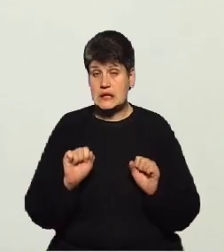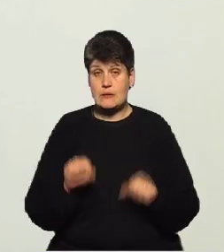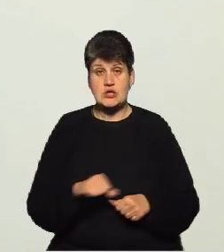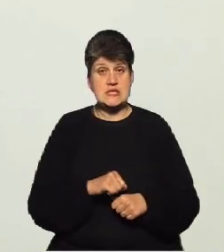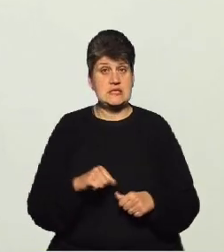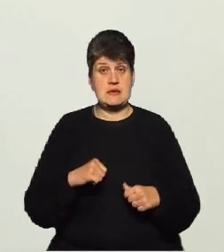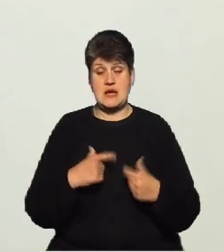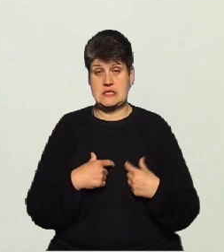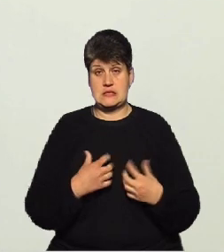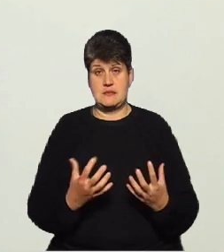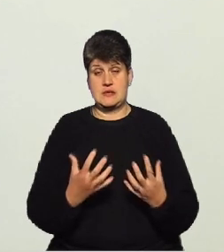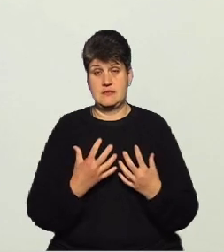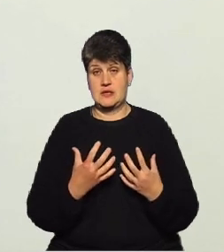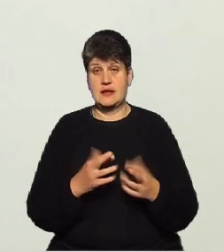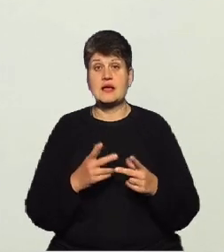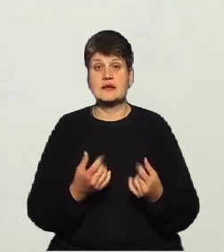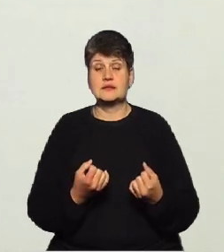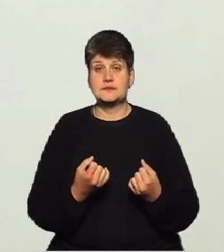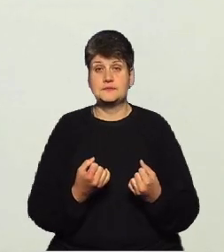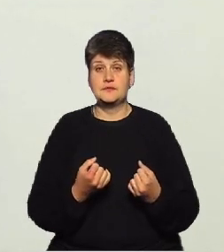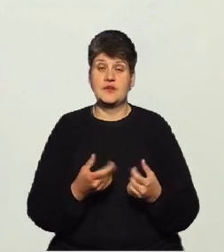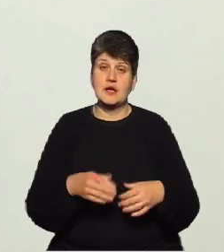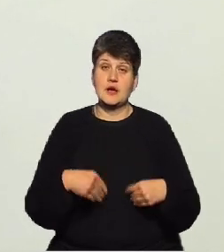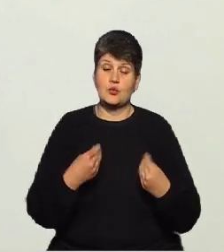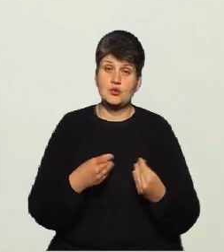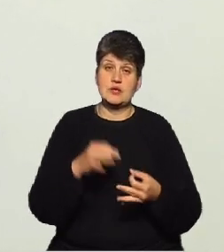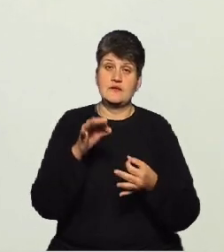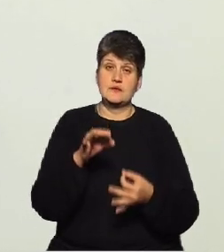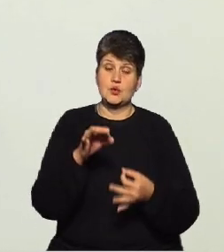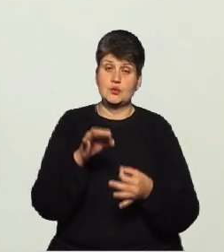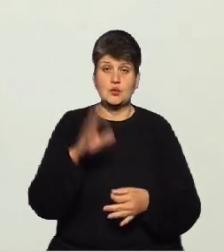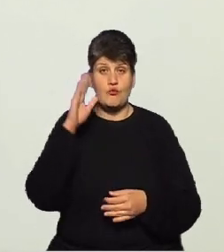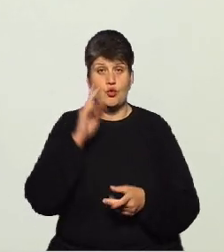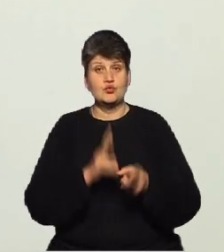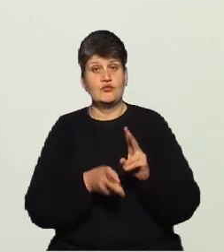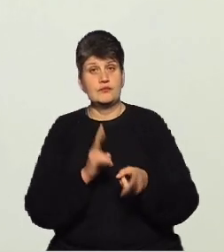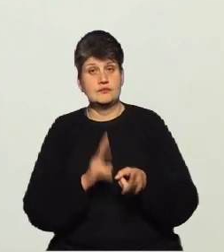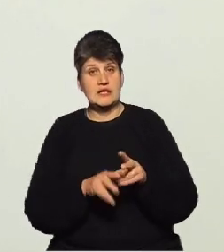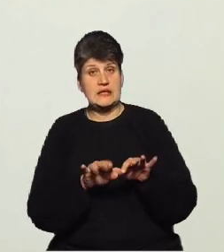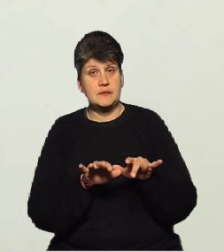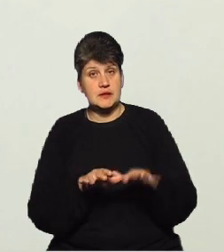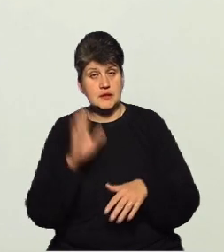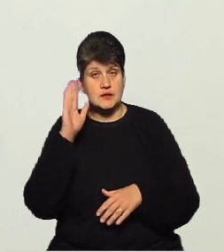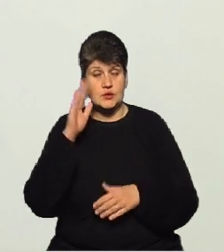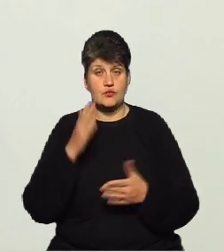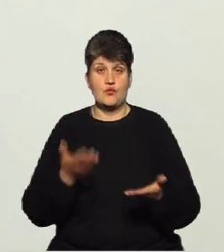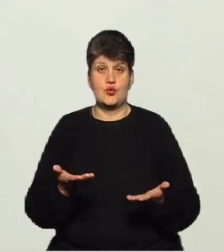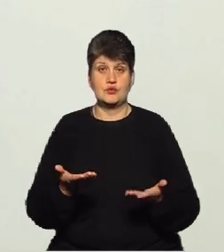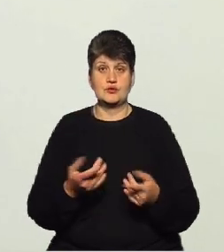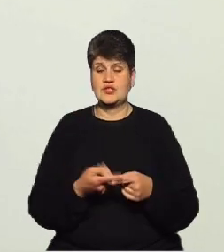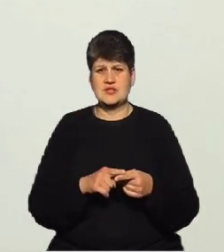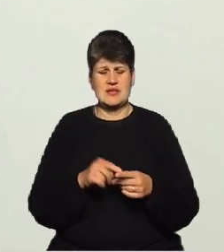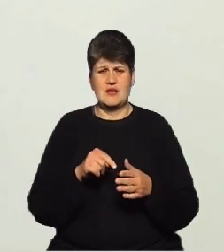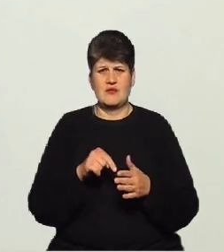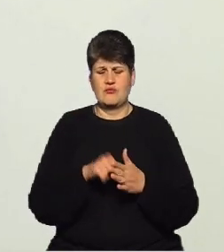рекомендуєте ви відстоювати, наприклад, воду, чи переварювати, аби вона була безпечніша? Чи це взагалі стосовно вмісту заліза не має ніякого значення?